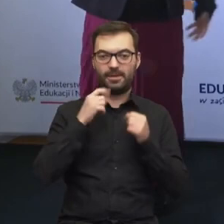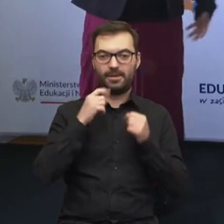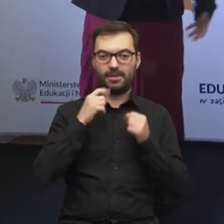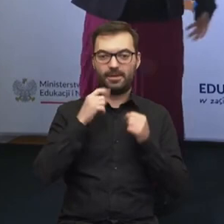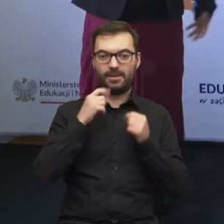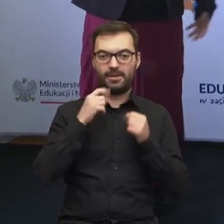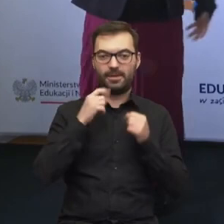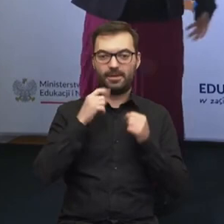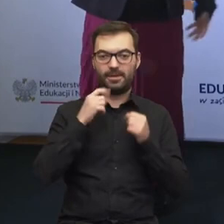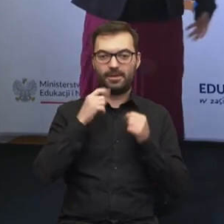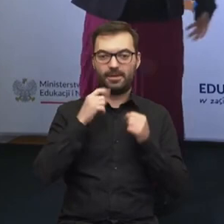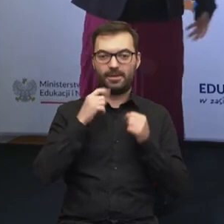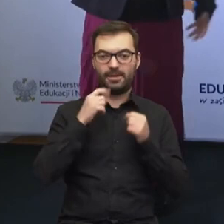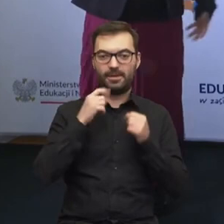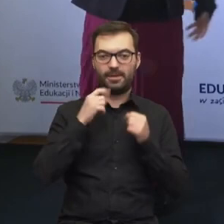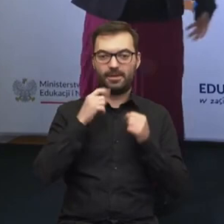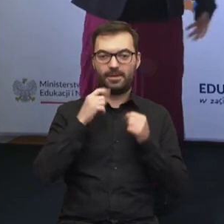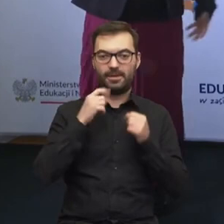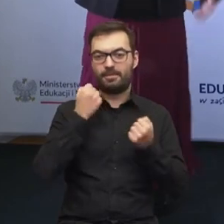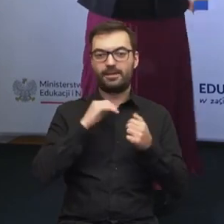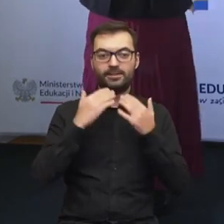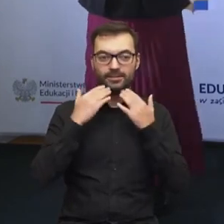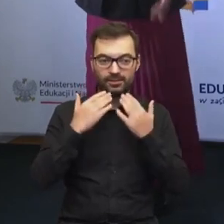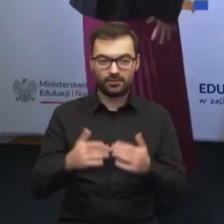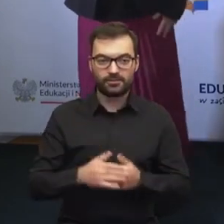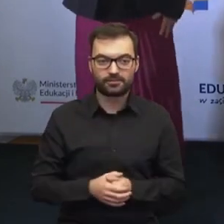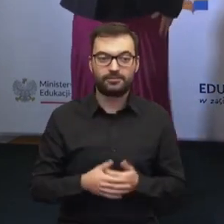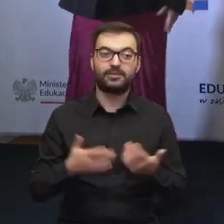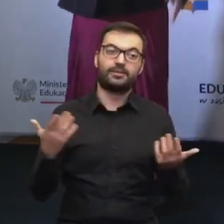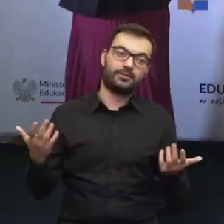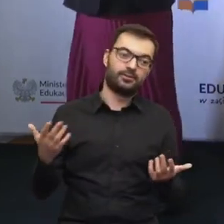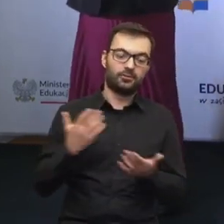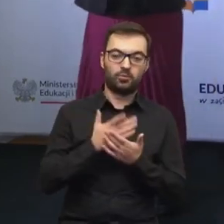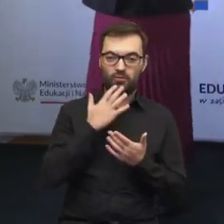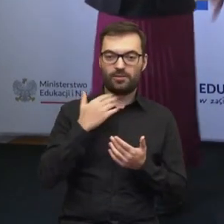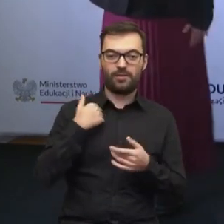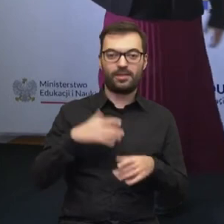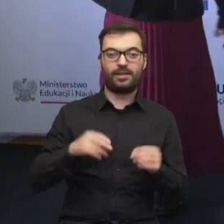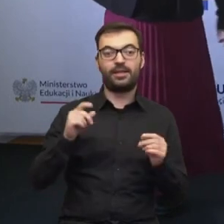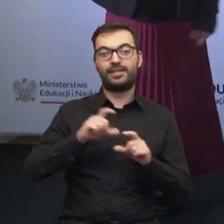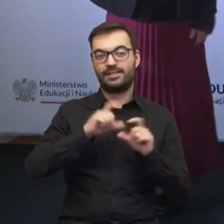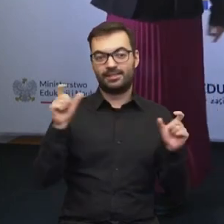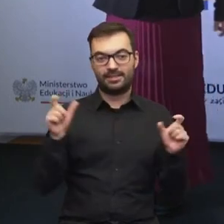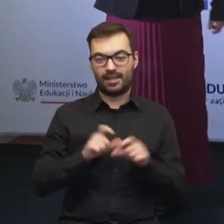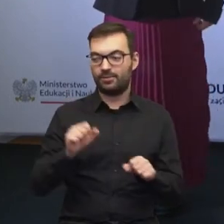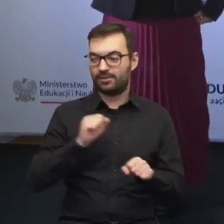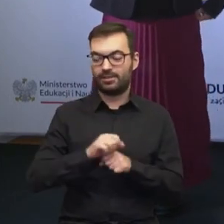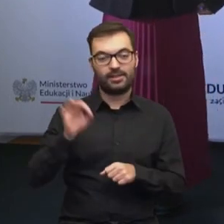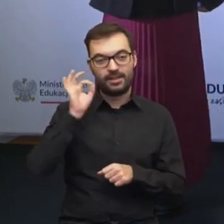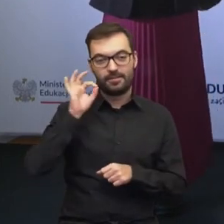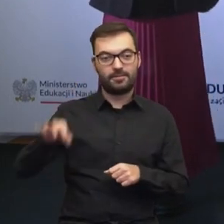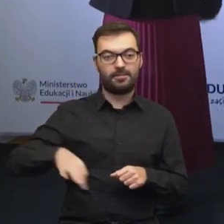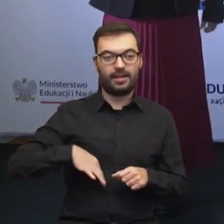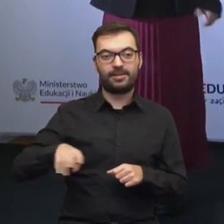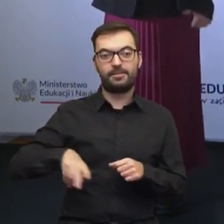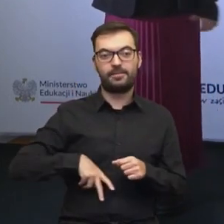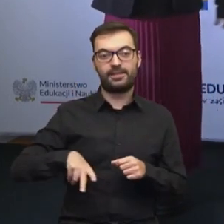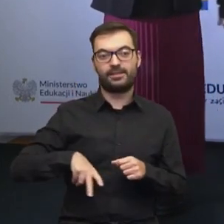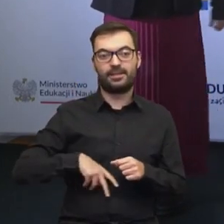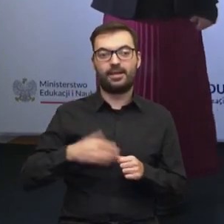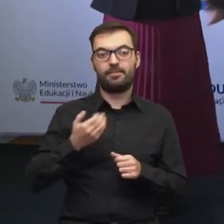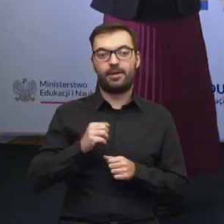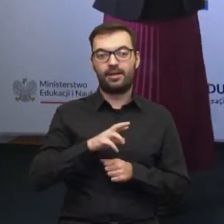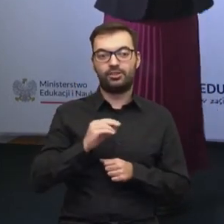Głos zabiera prowadząca konferencję. No i tak jak Państwu mówiłam, proszę Państwa, jest z nami cały czas pani minister